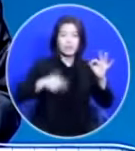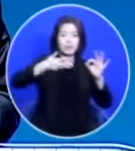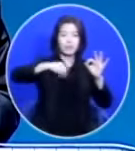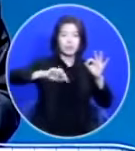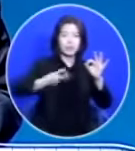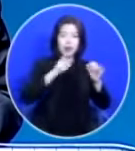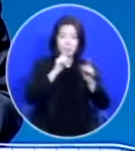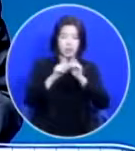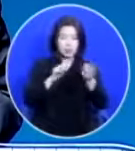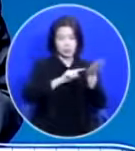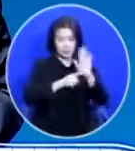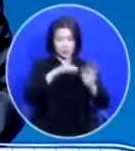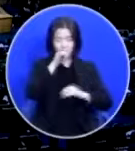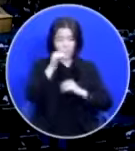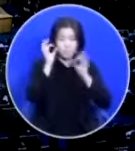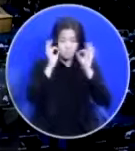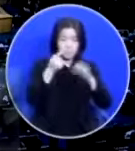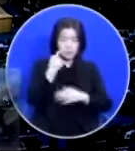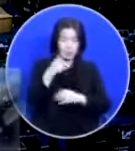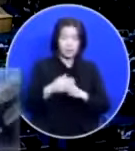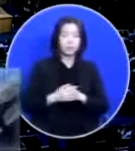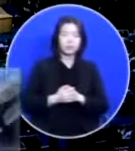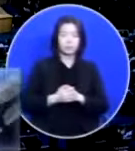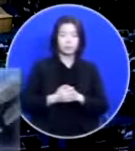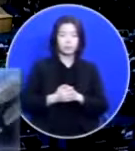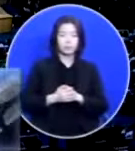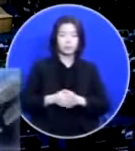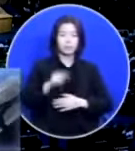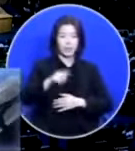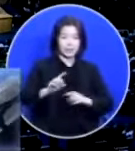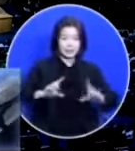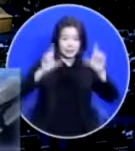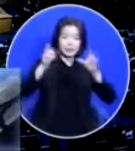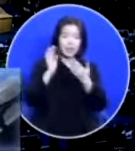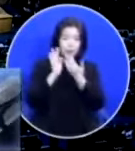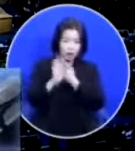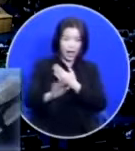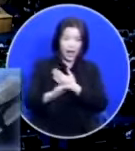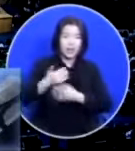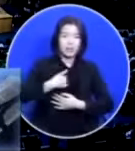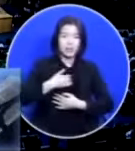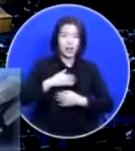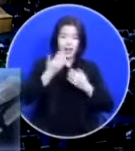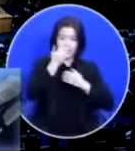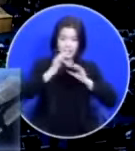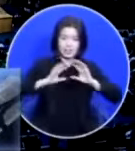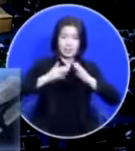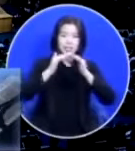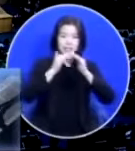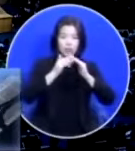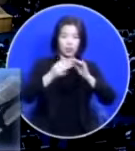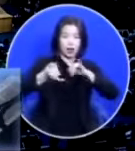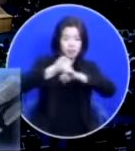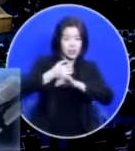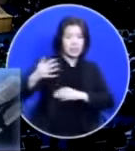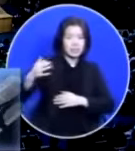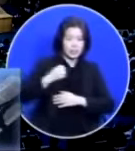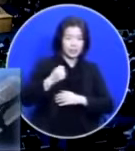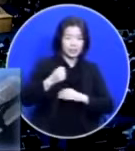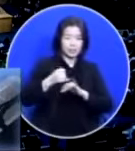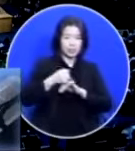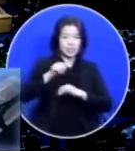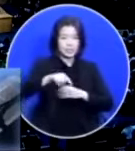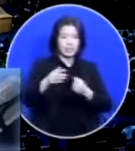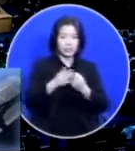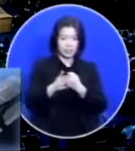나옵니다 우리 한번 보실까요? 10절에 그날 뒤에 내가 이스라엘 집과 맺을 언약은 이것이니